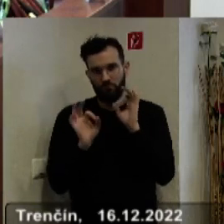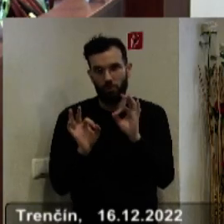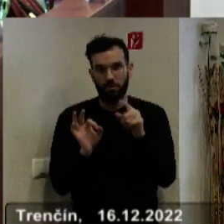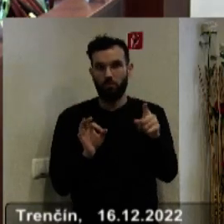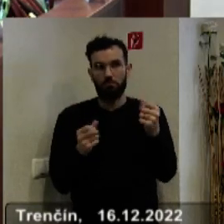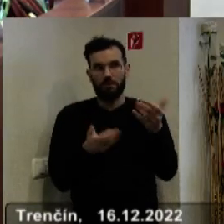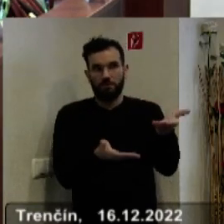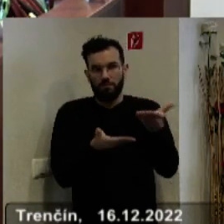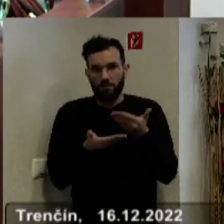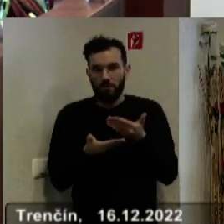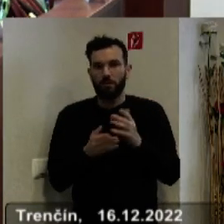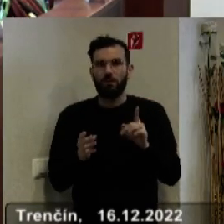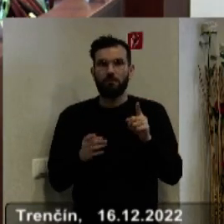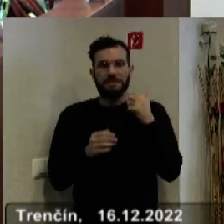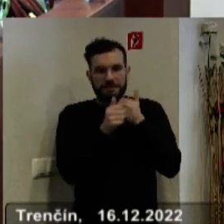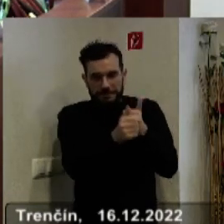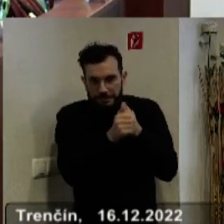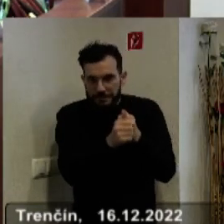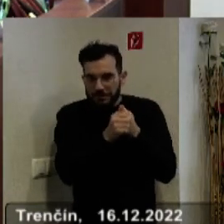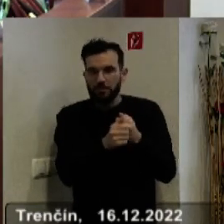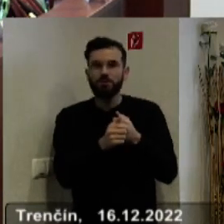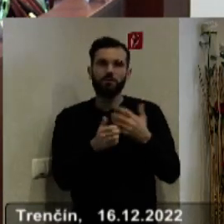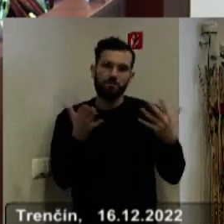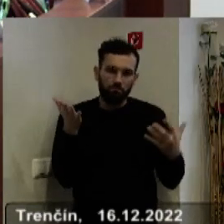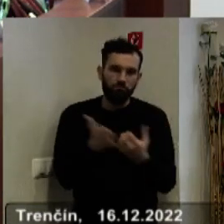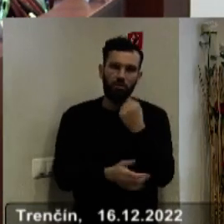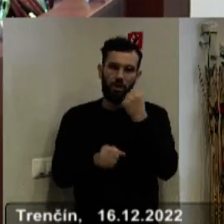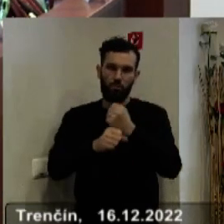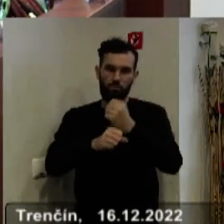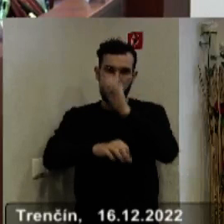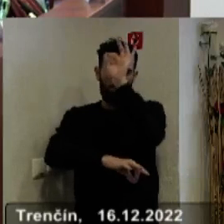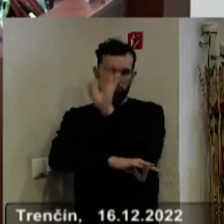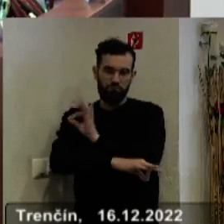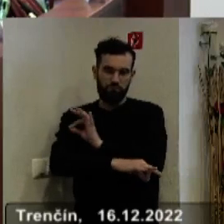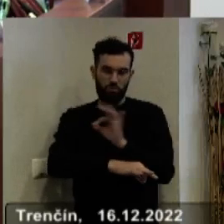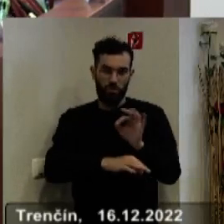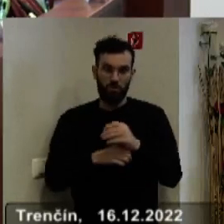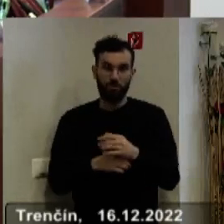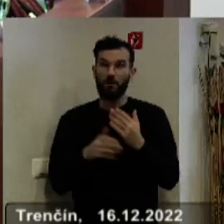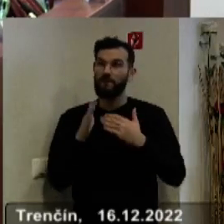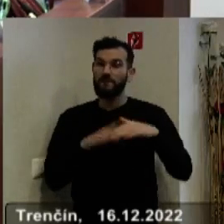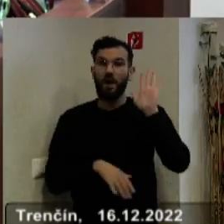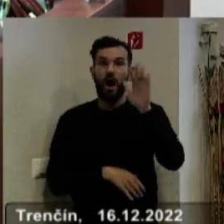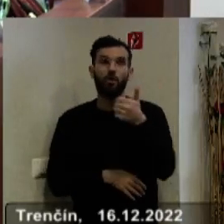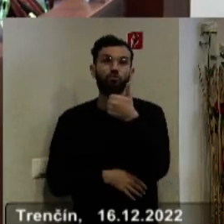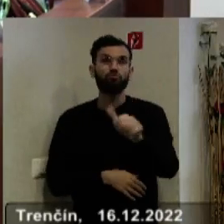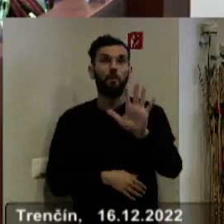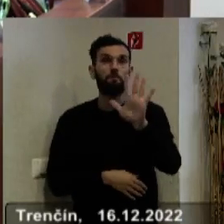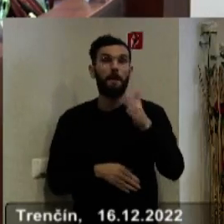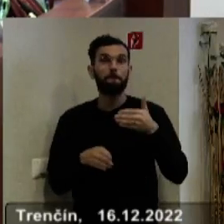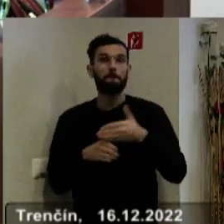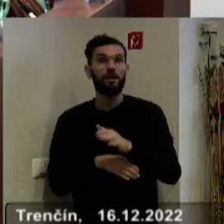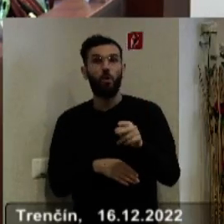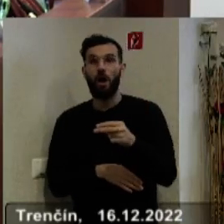peniaze, ktoré Župa bojovala, pripravila projekty, ako som už povedal za viac ako 105 miliónov eur, ktoré